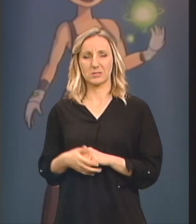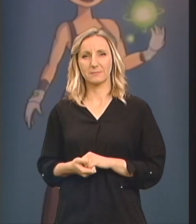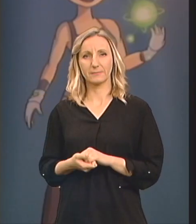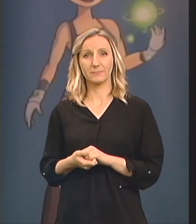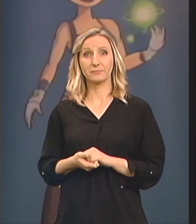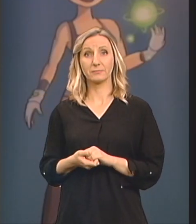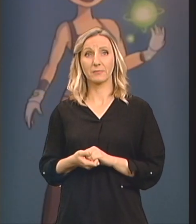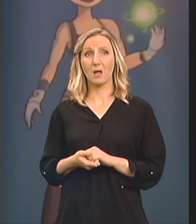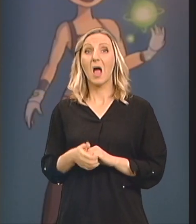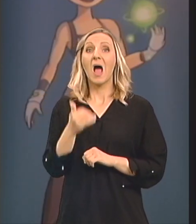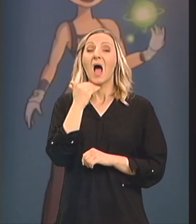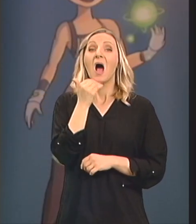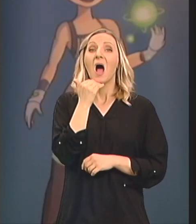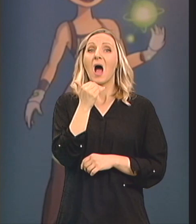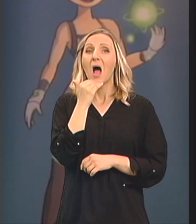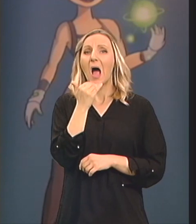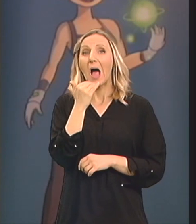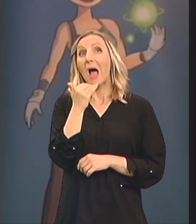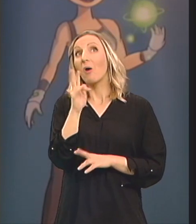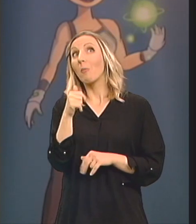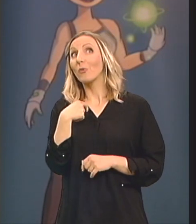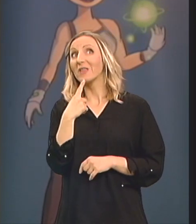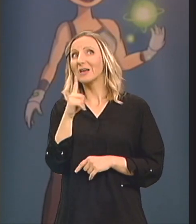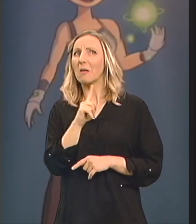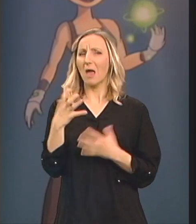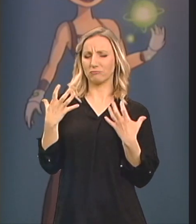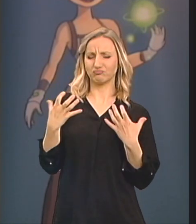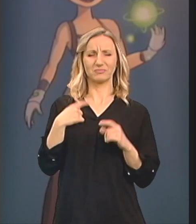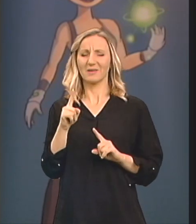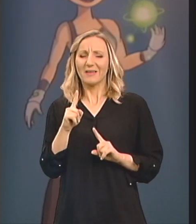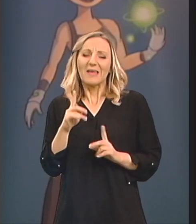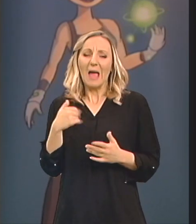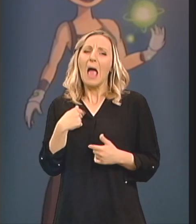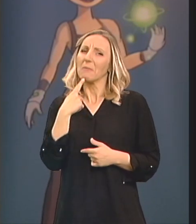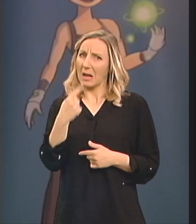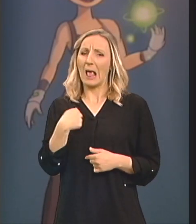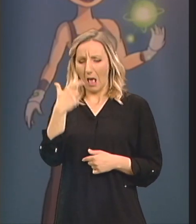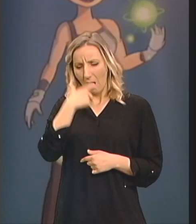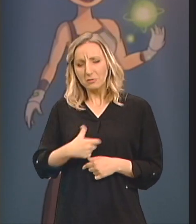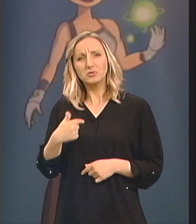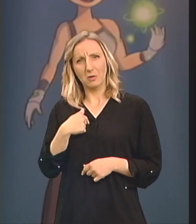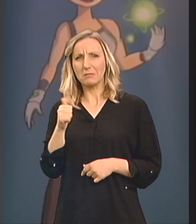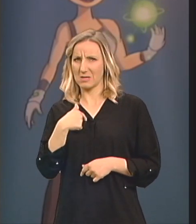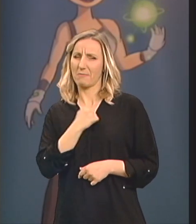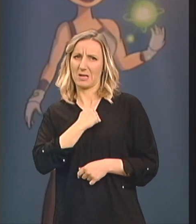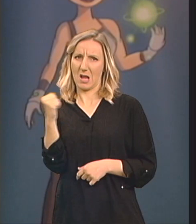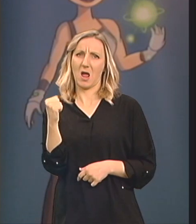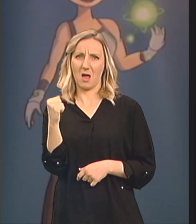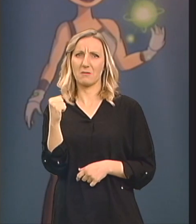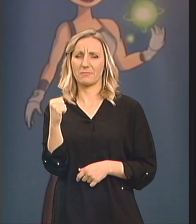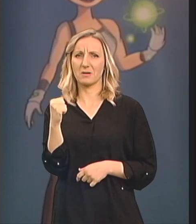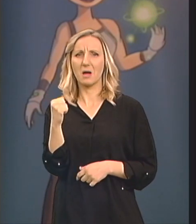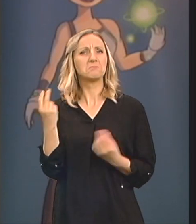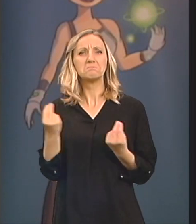nije onako malo prepotentno da tako kažem Rekla bih za sebe da sam dosta hrabra Zato što